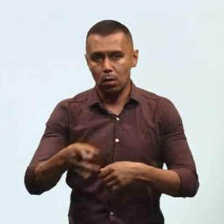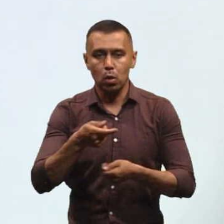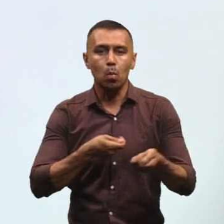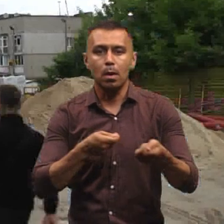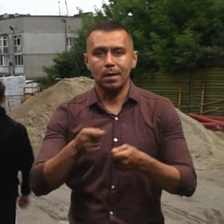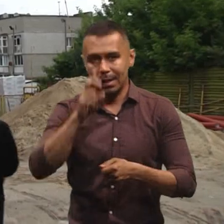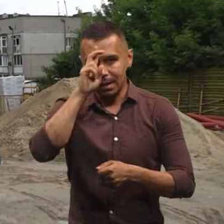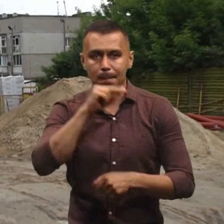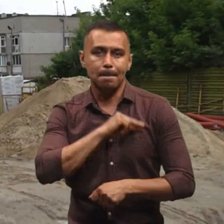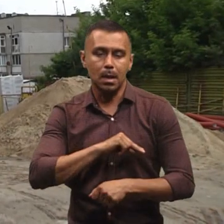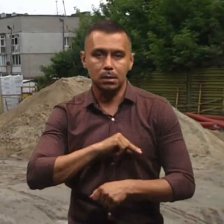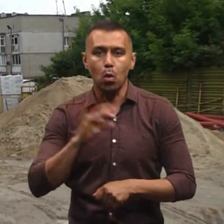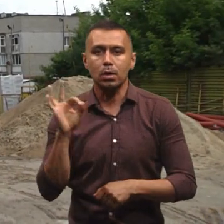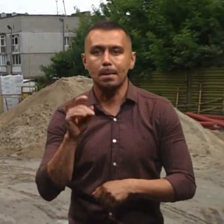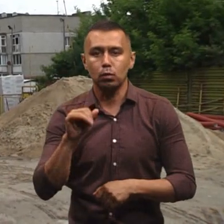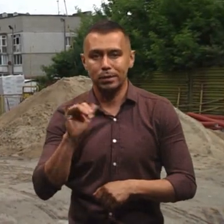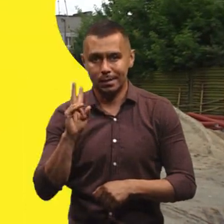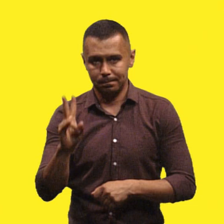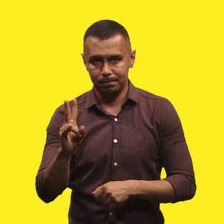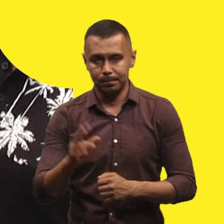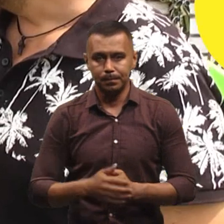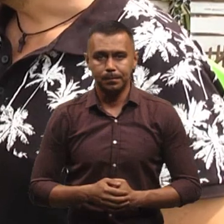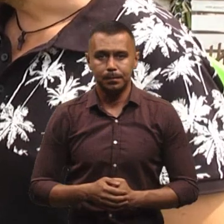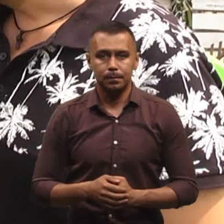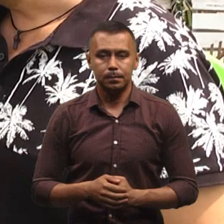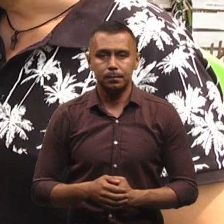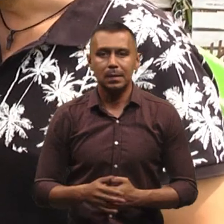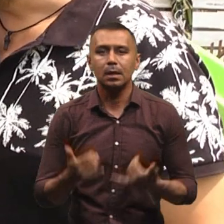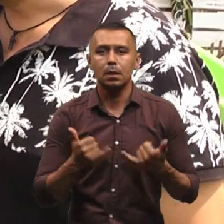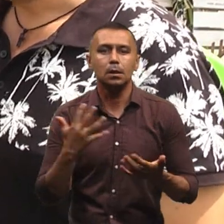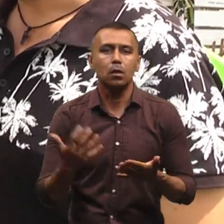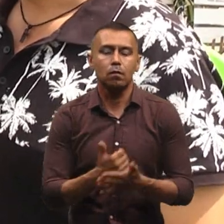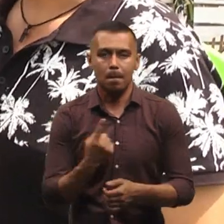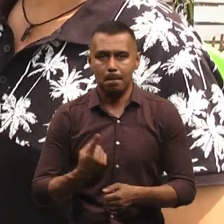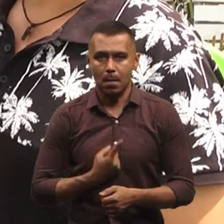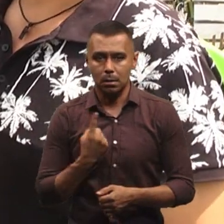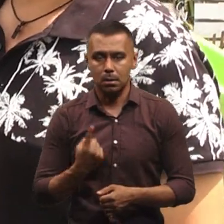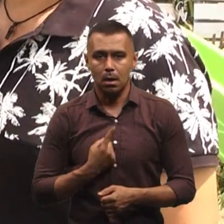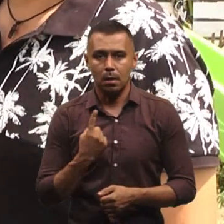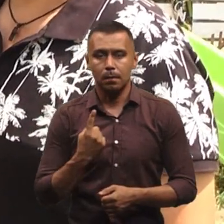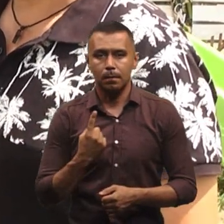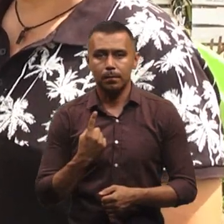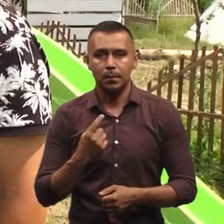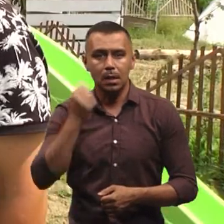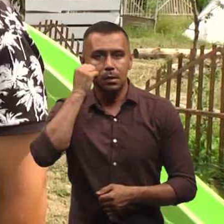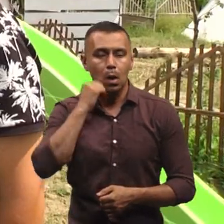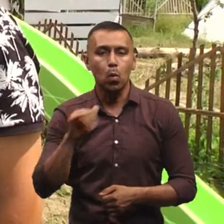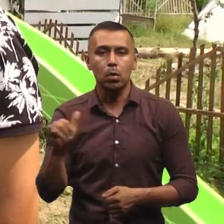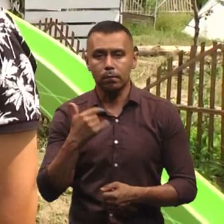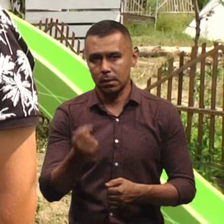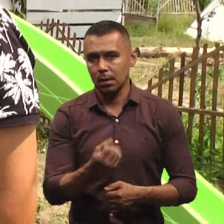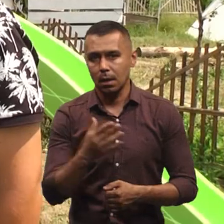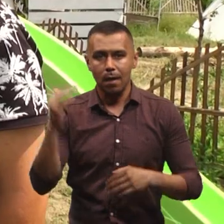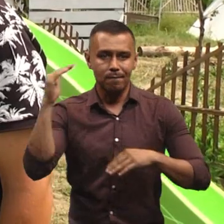управління Держпраці Олександр Малюзін. Зараз знайшов майстра Дмитра з Старої Ушиці. От вже